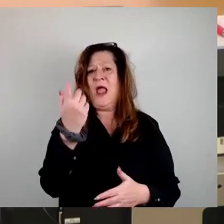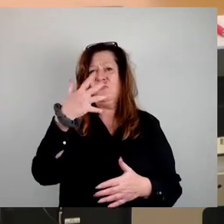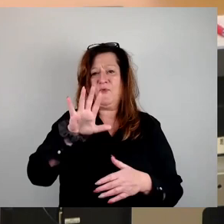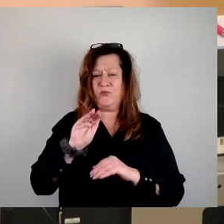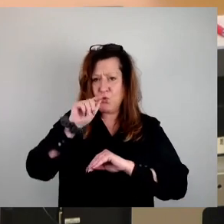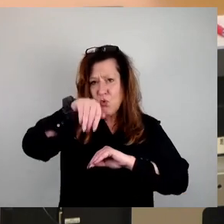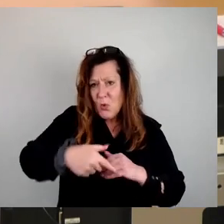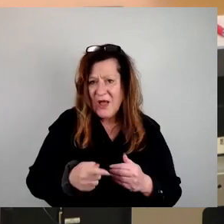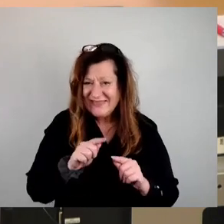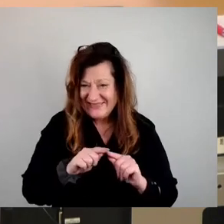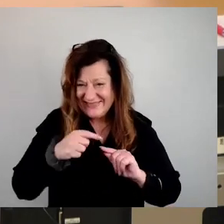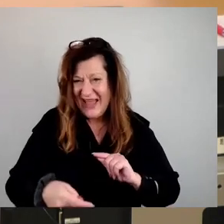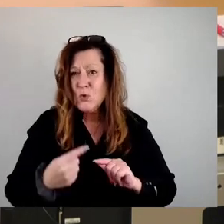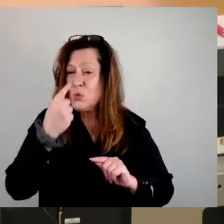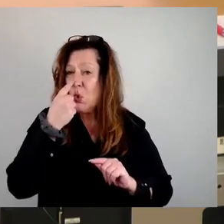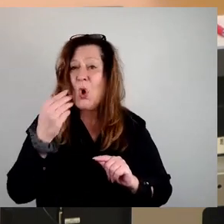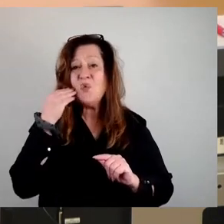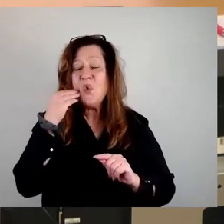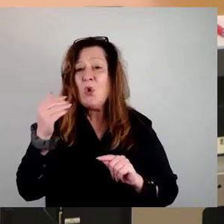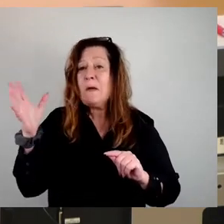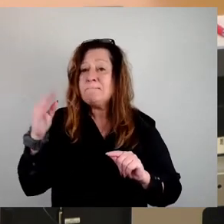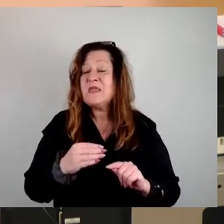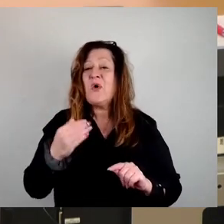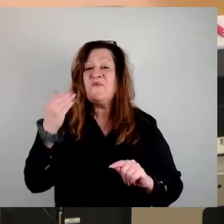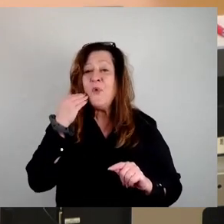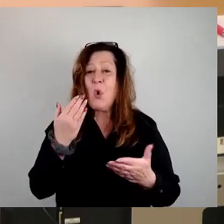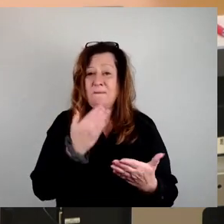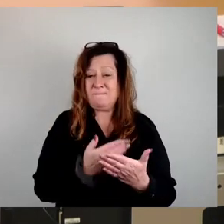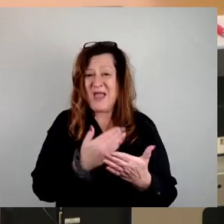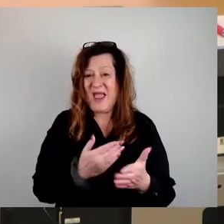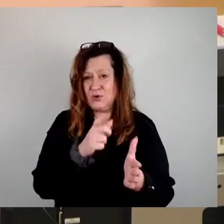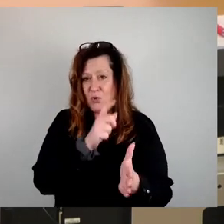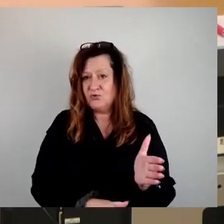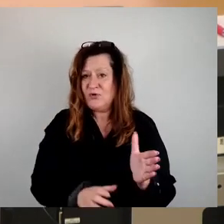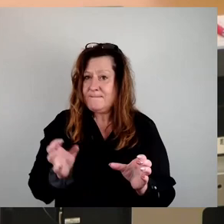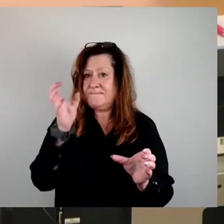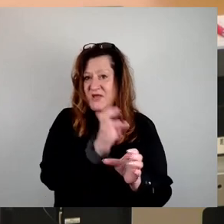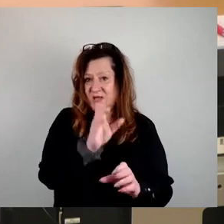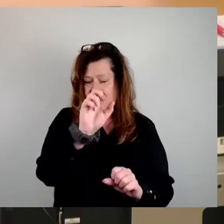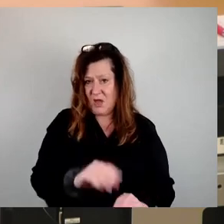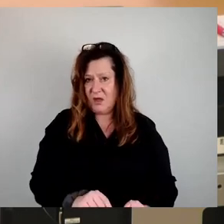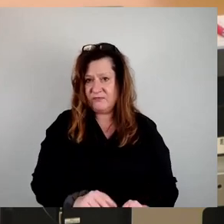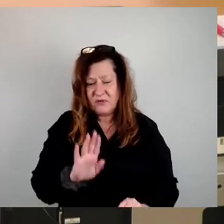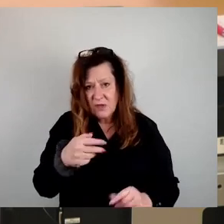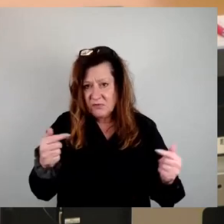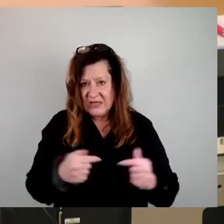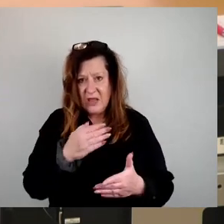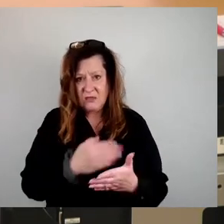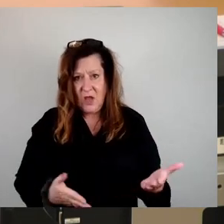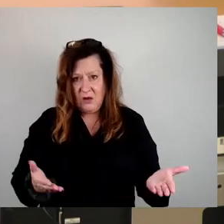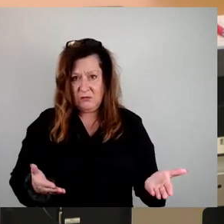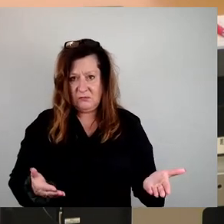nur Wohnungen, die man mit Wohnberechtigungsschein beziehen kann, dann machen Sie genau das Gegenteil. Und das genaue